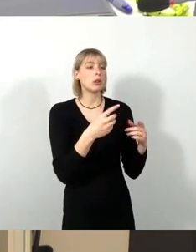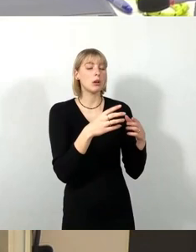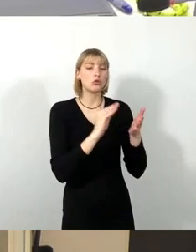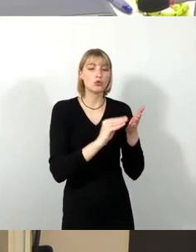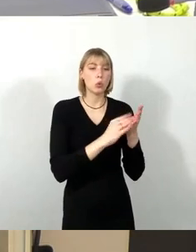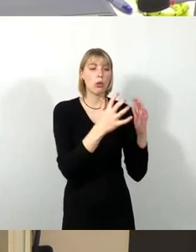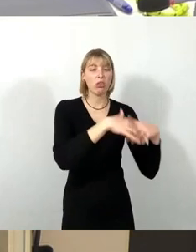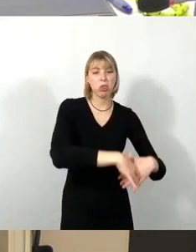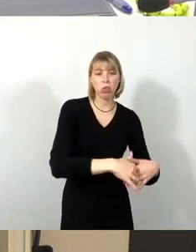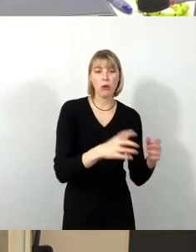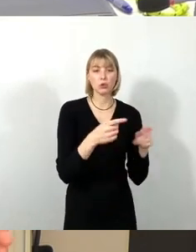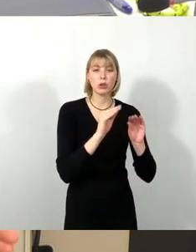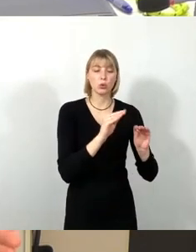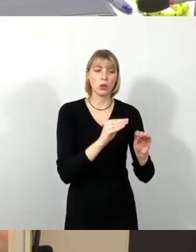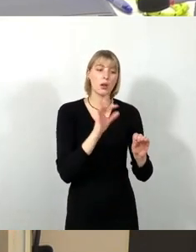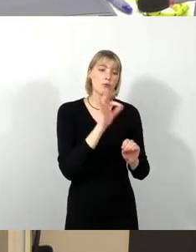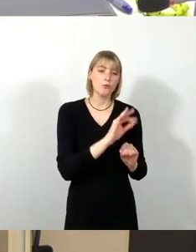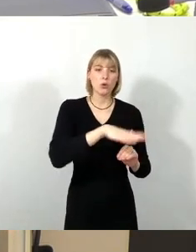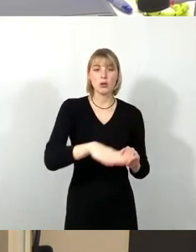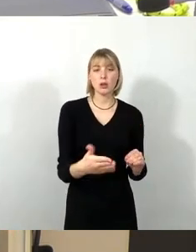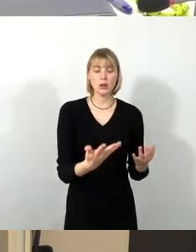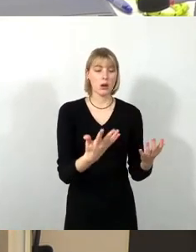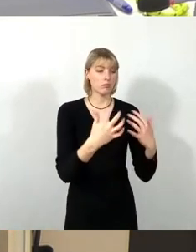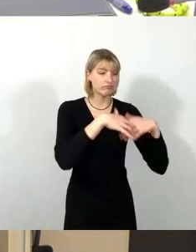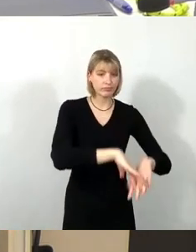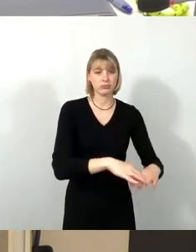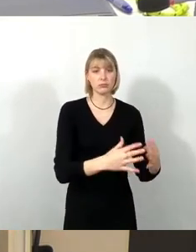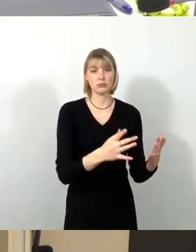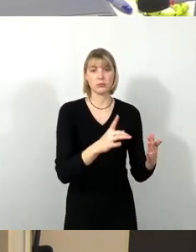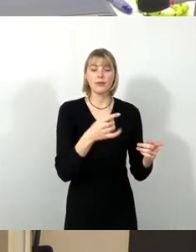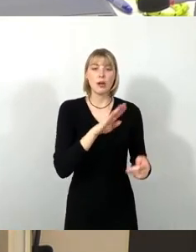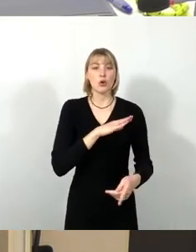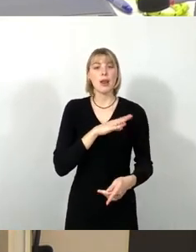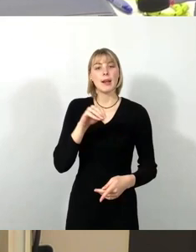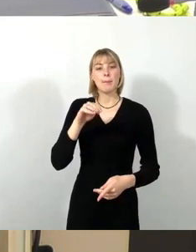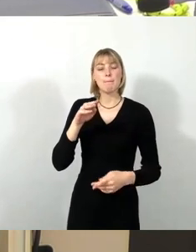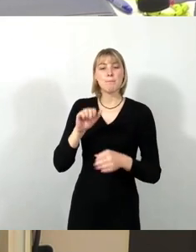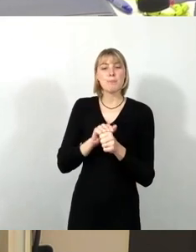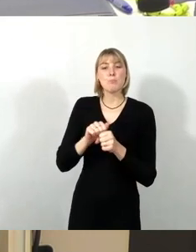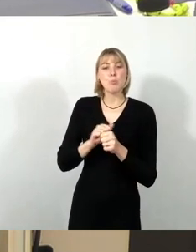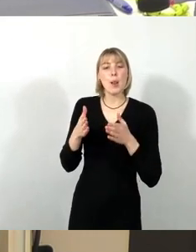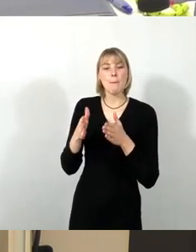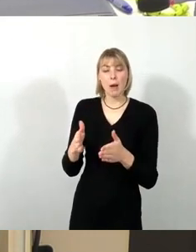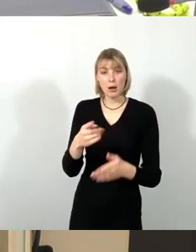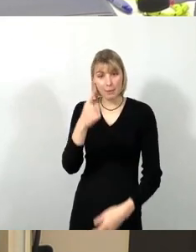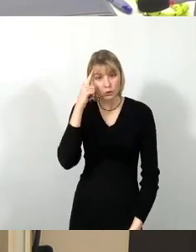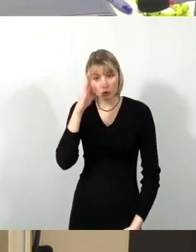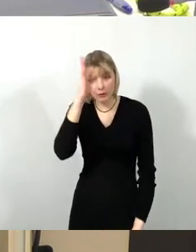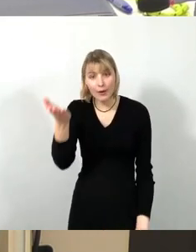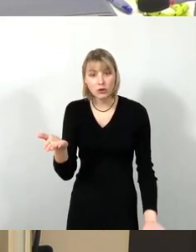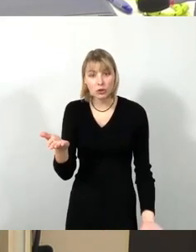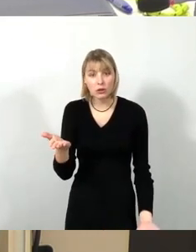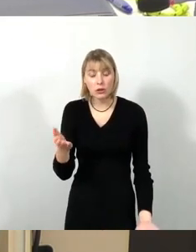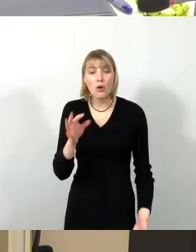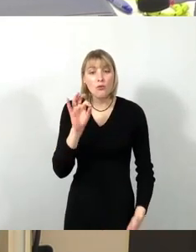Kinder eingibt. Und, Kollegin Mühlbach, Blödsinn, wer hat denn für den nächsten Kulturausschuss, für nächste Woche einen